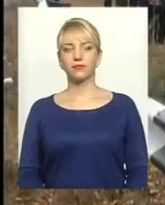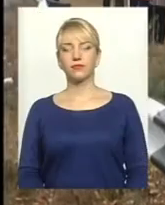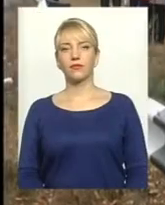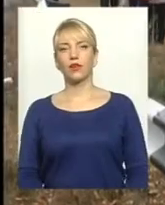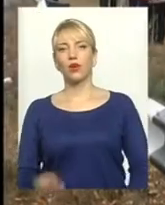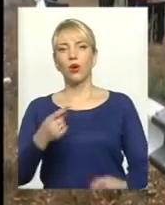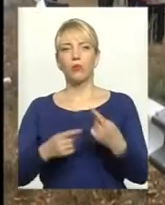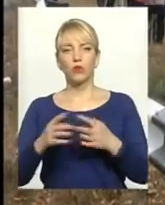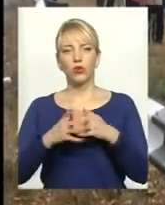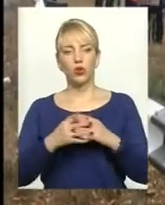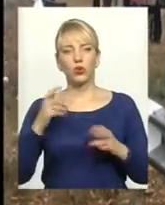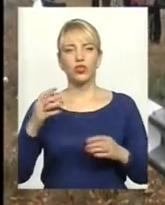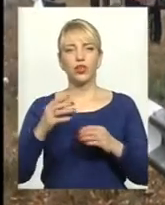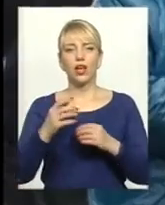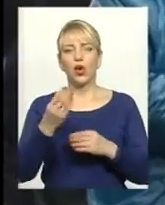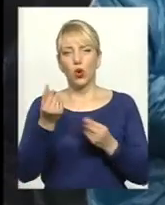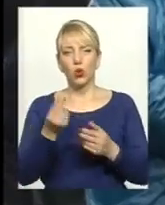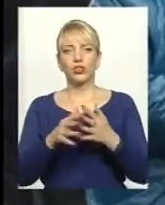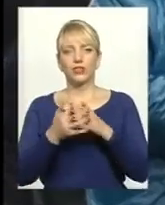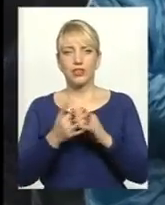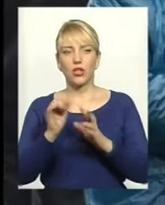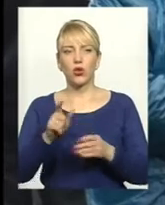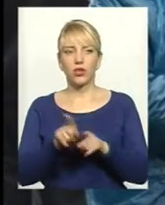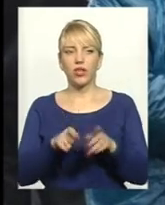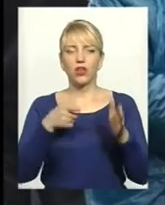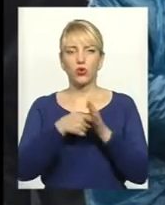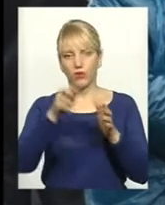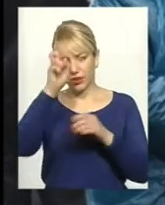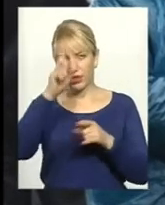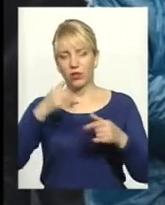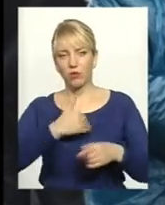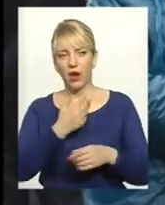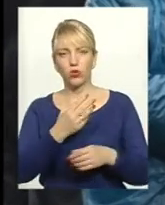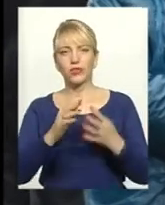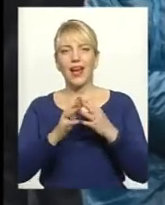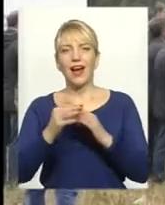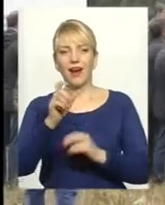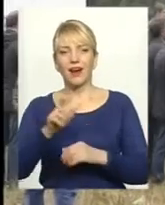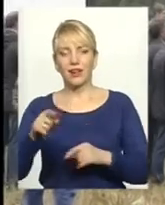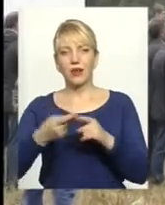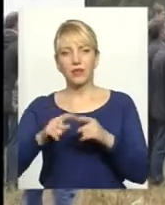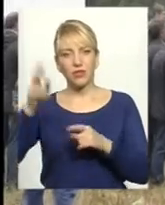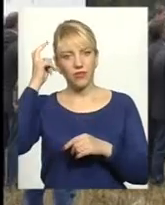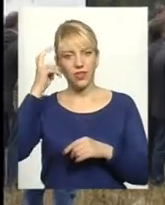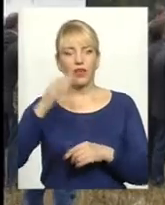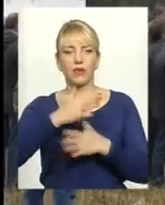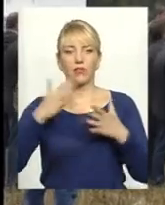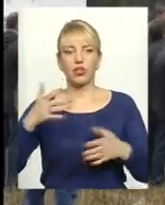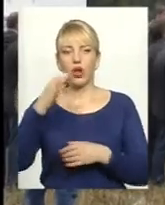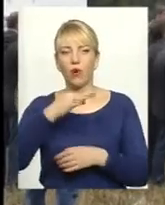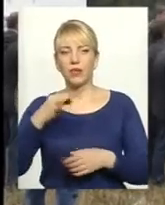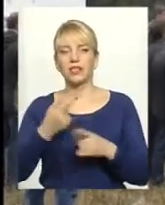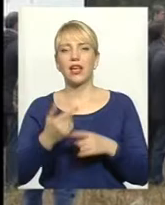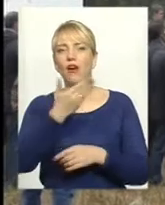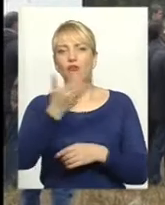Повернути гроші в село і таким чином нагодувати країну, прагнуть аграрії. Про це у Києві та більшості областей, серед яких і Хмельниччина. Вони